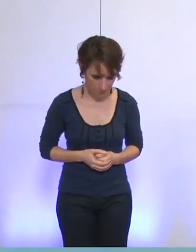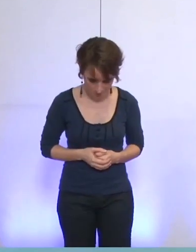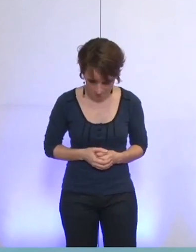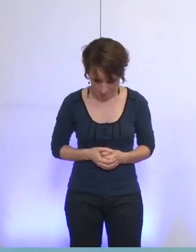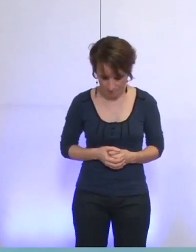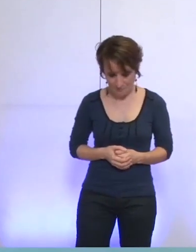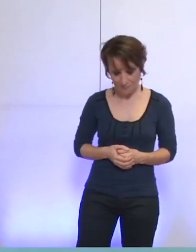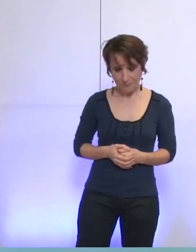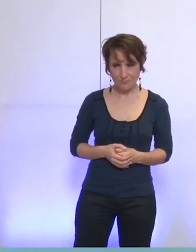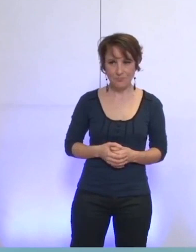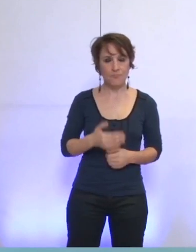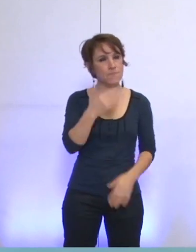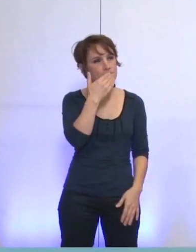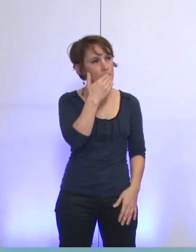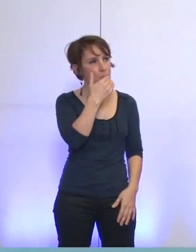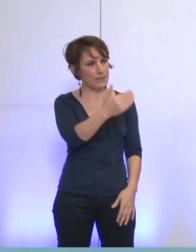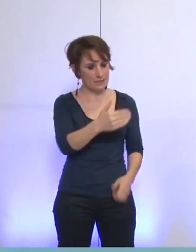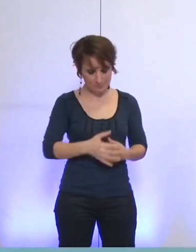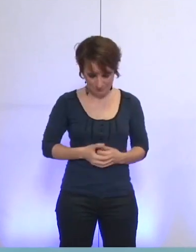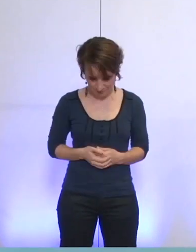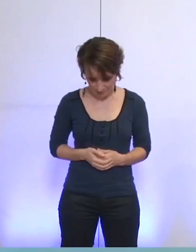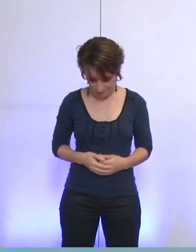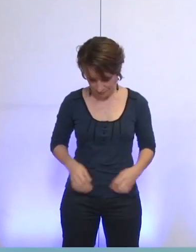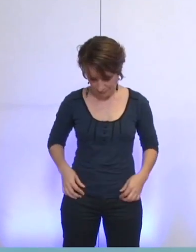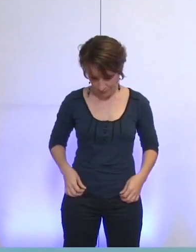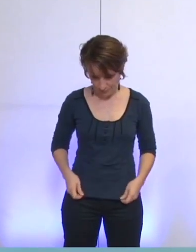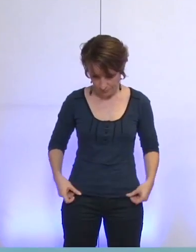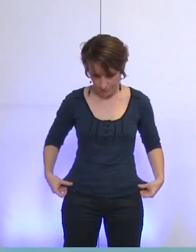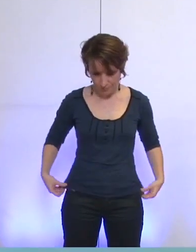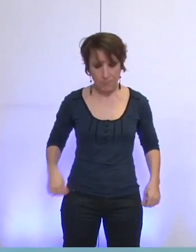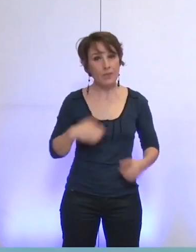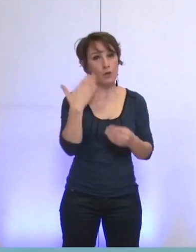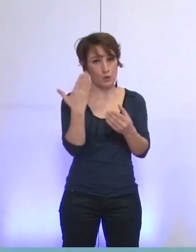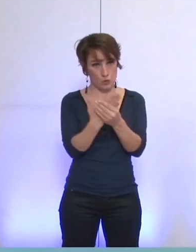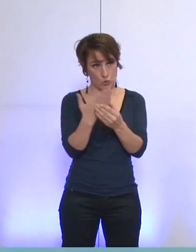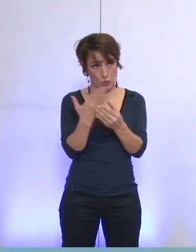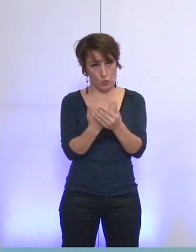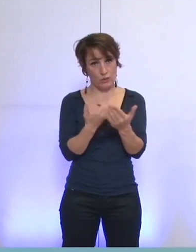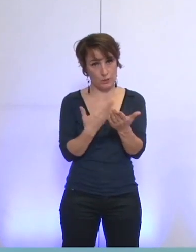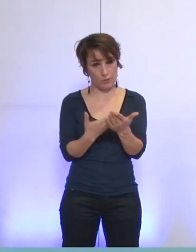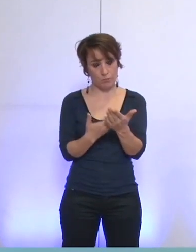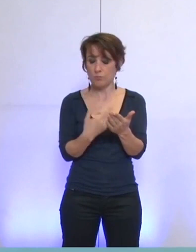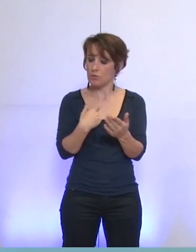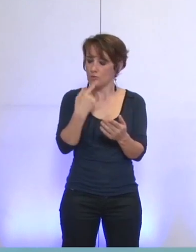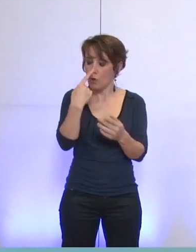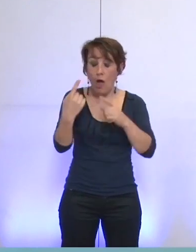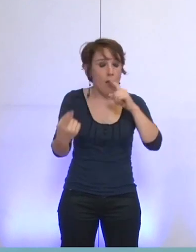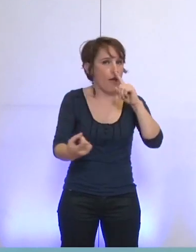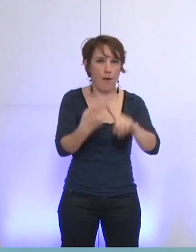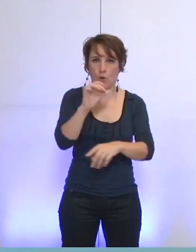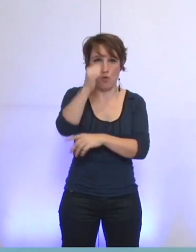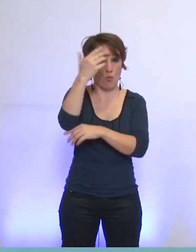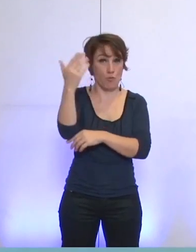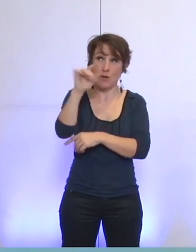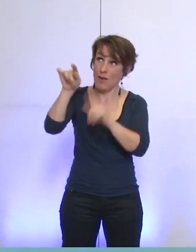Je pense tout d'abord qu'il est important, dans ce dossier, de respecter le rôle et l'indépendance de la